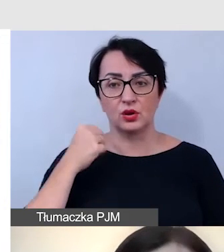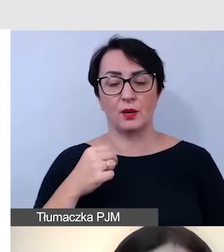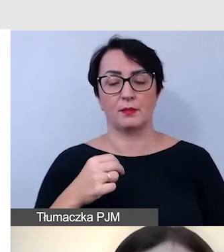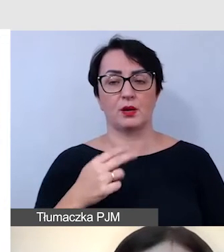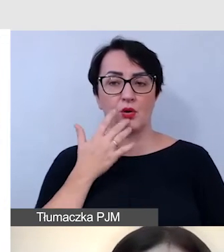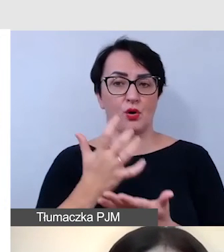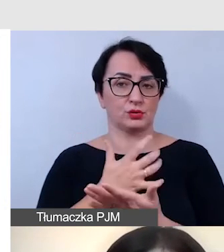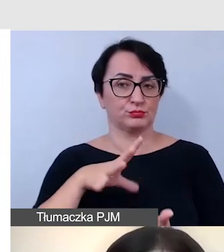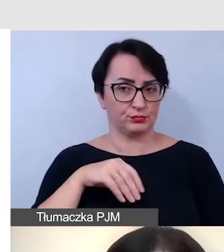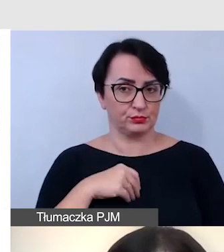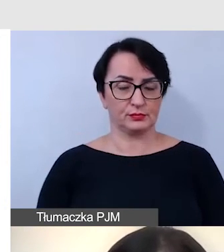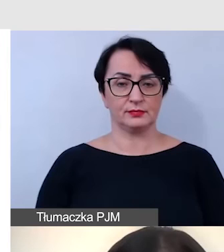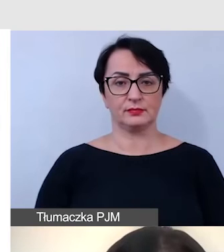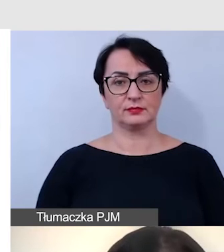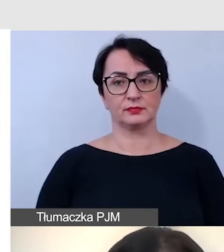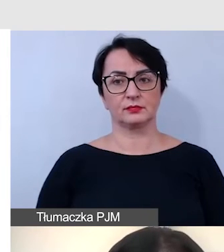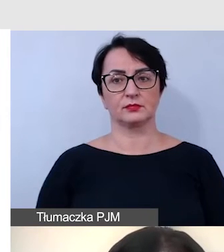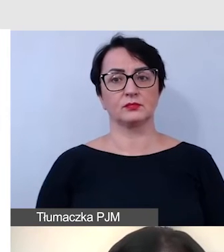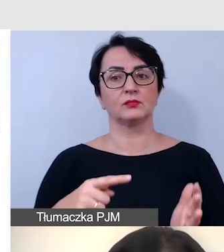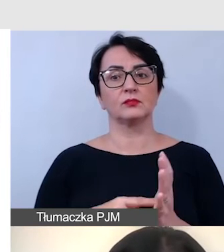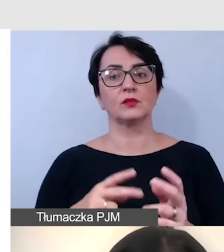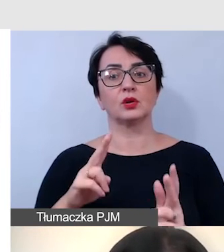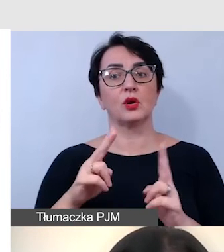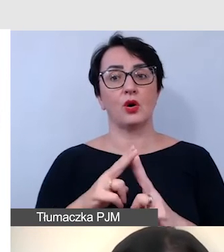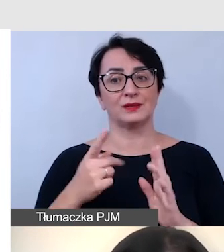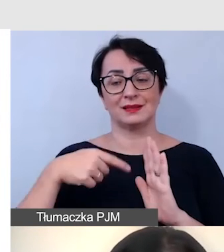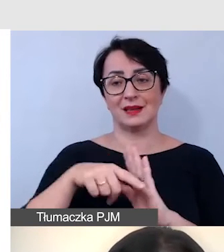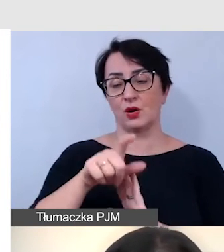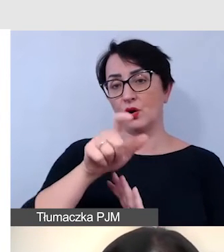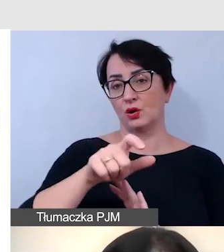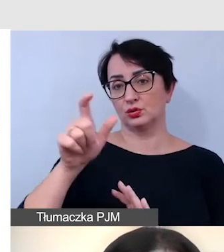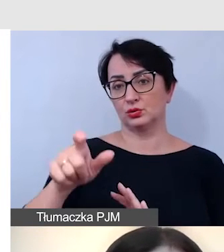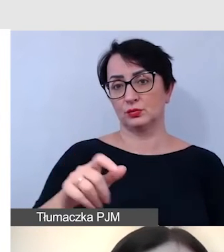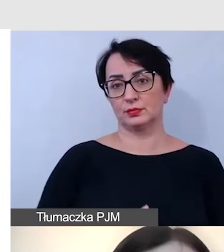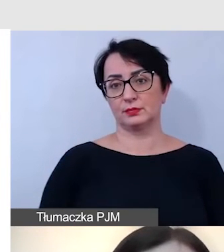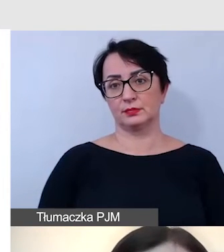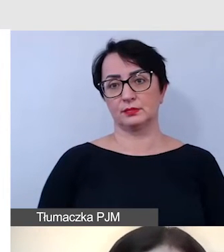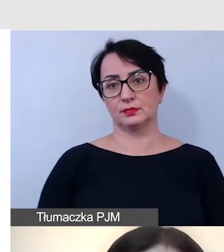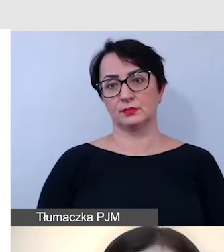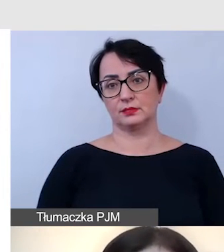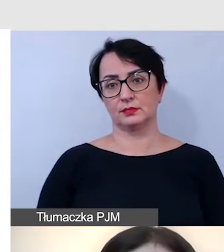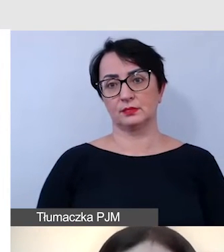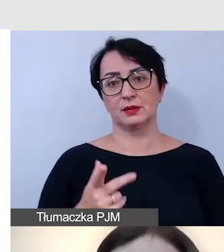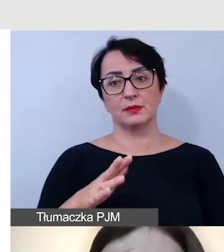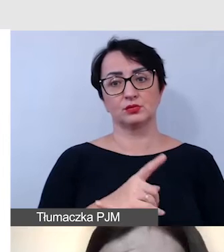korzystać. Ten kontakt jest dla osób z niepełnosprawnościami bardzo